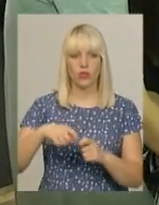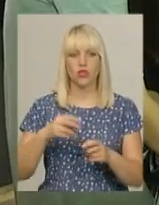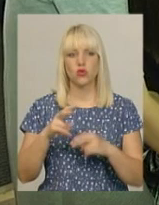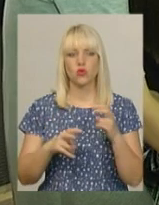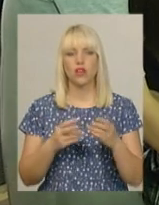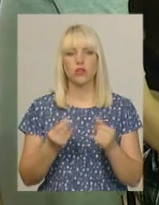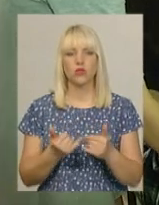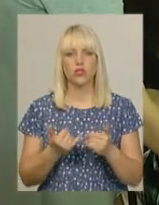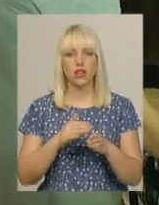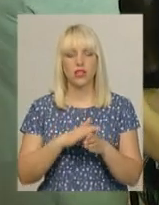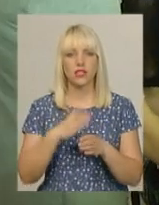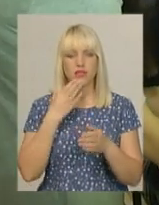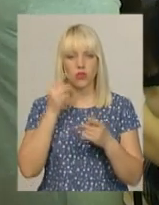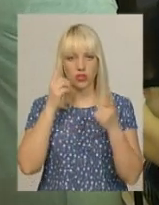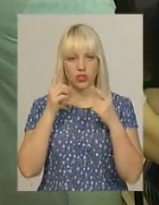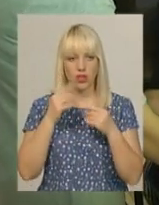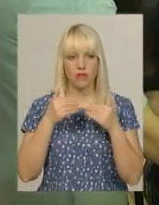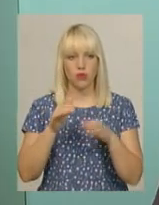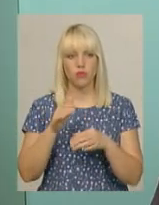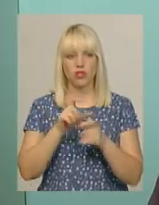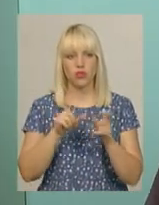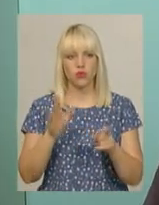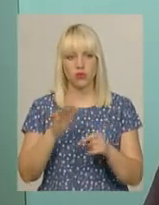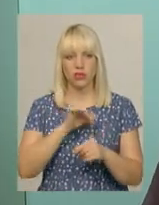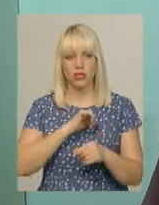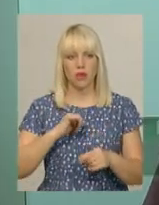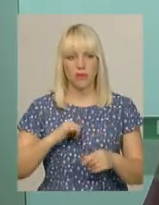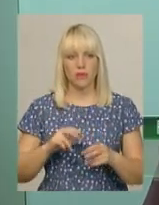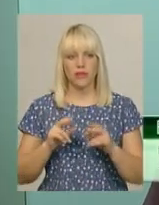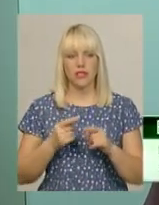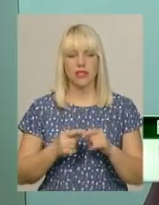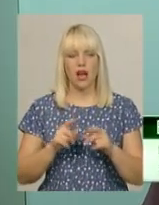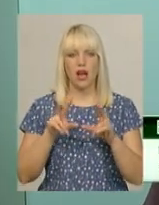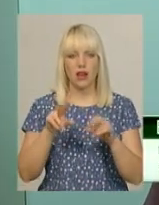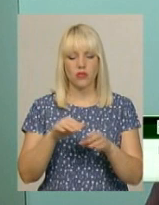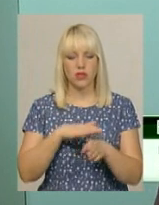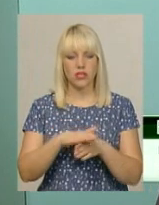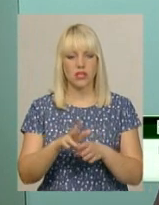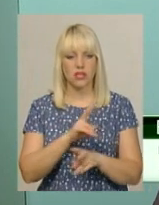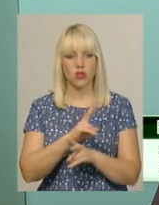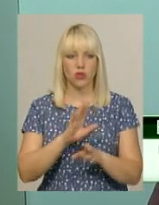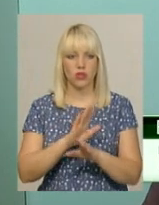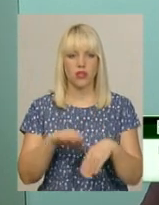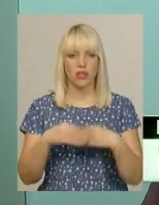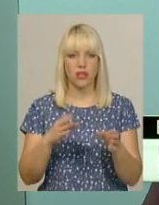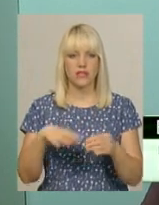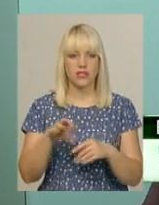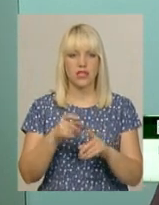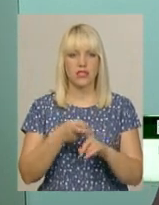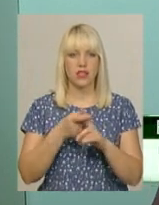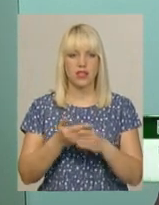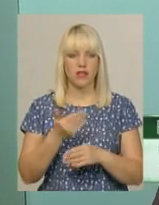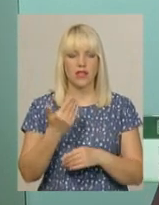реалізацію власних ідей випускники школи будуть самі. Гарантії реалізації ніхто не дає, все залежить від них особисто, як